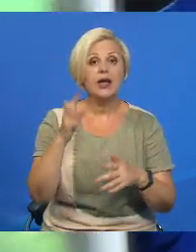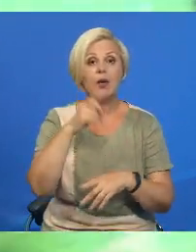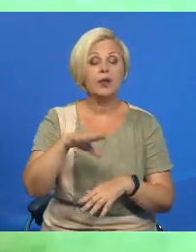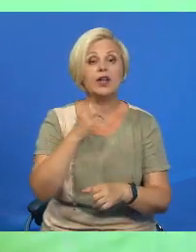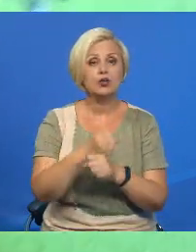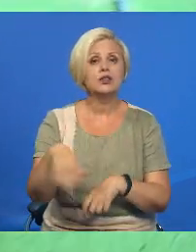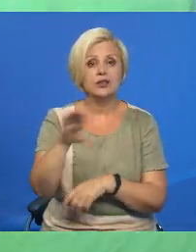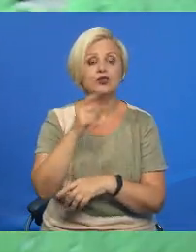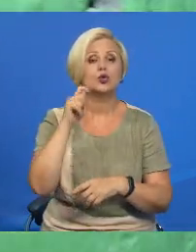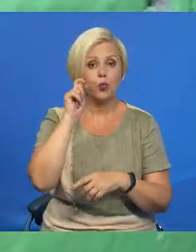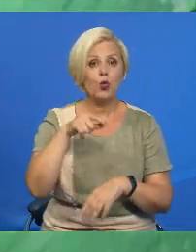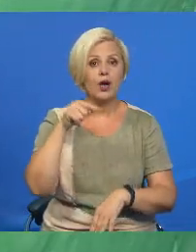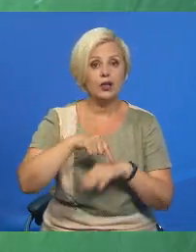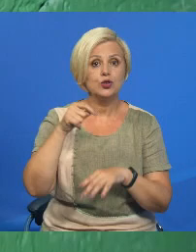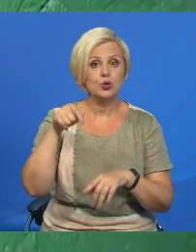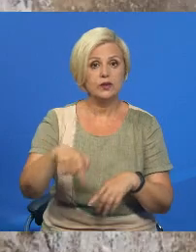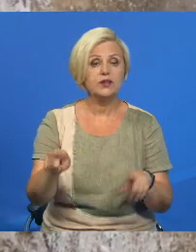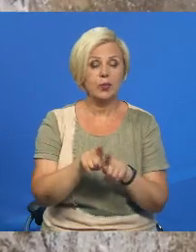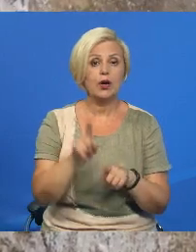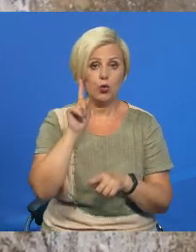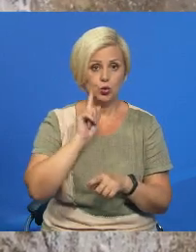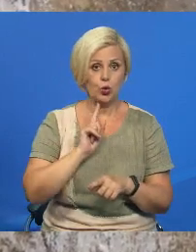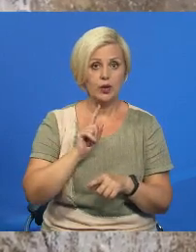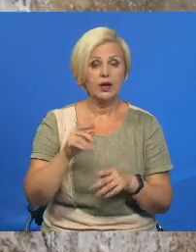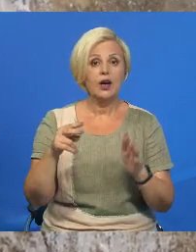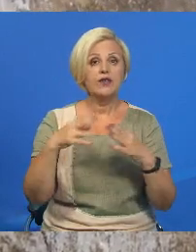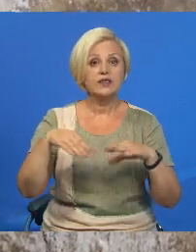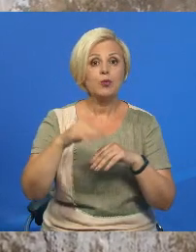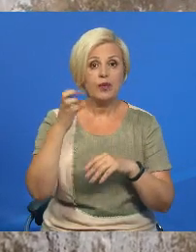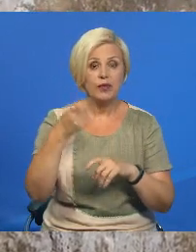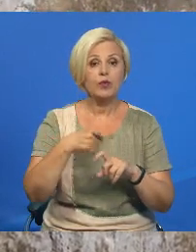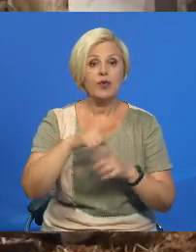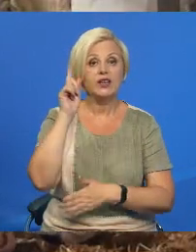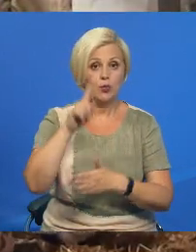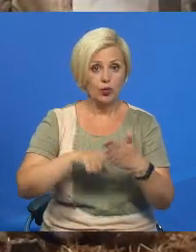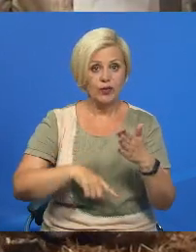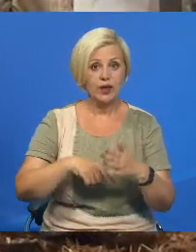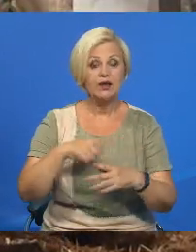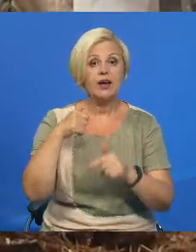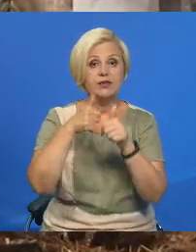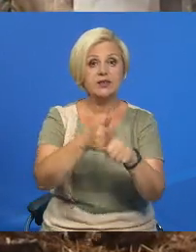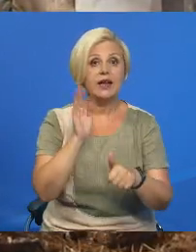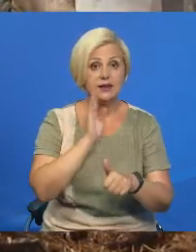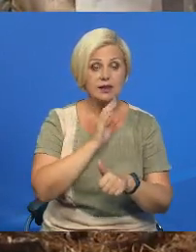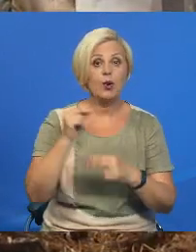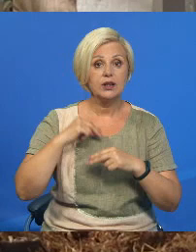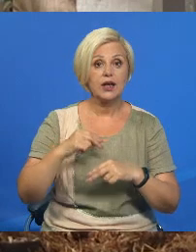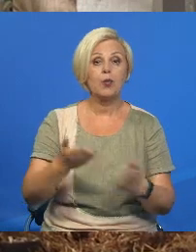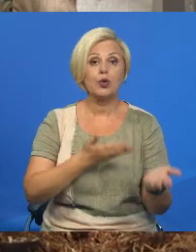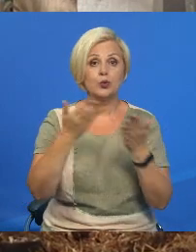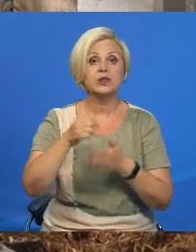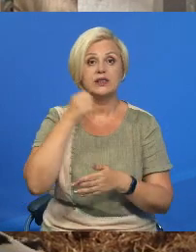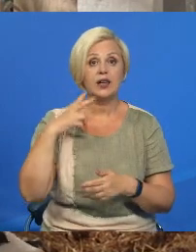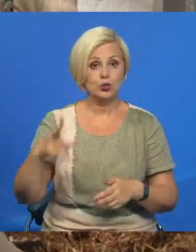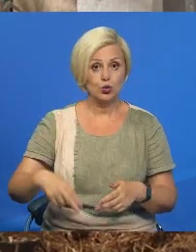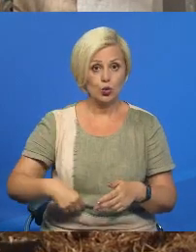робят все, как украинцы отшувались обе тут комфортно. У семей варкушиных у гэтым упевнилися. Вслед за матью на работу запросили и старейшую